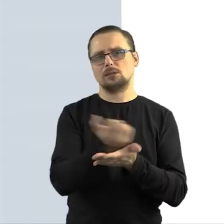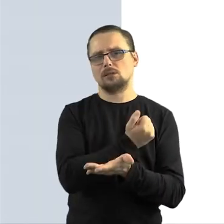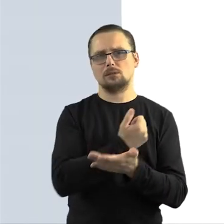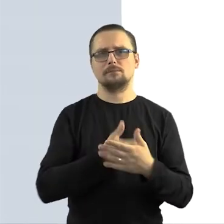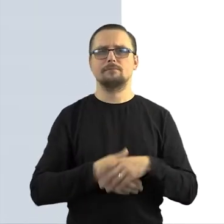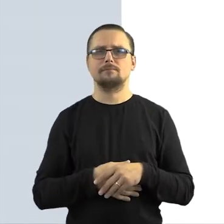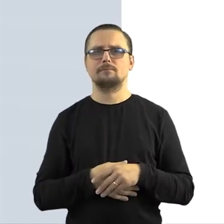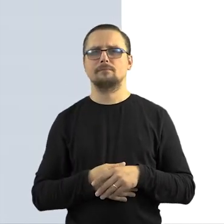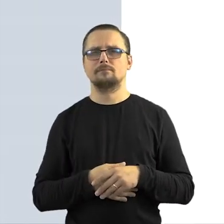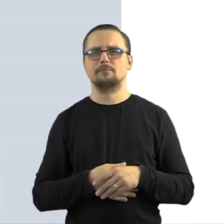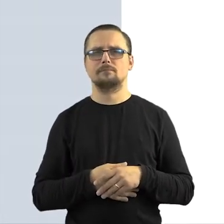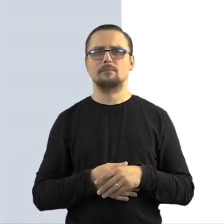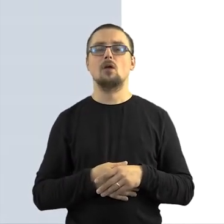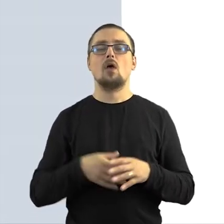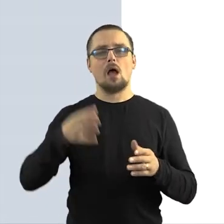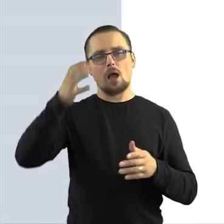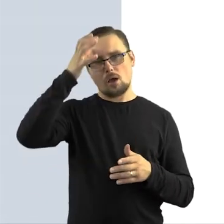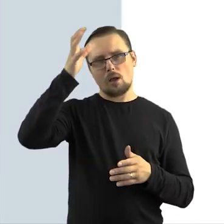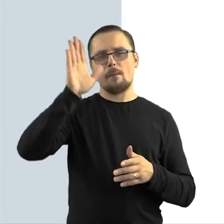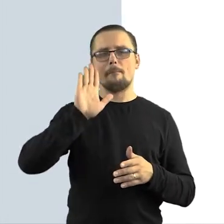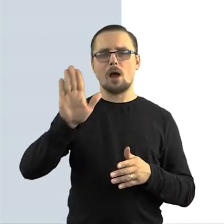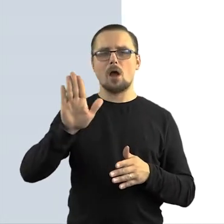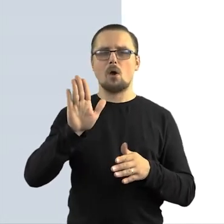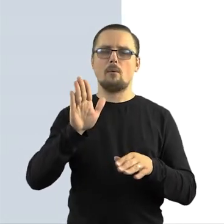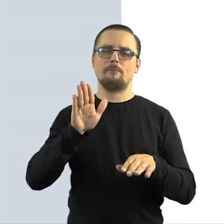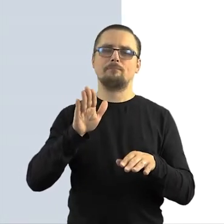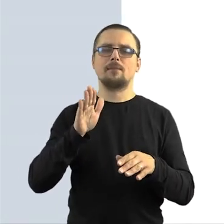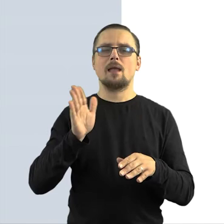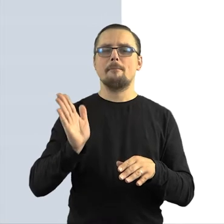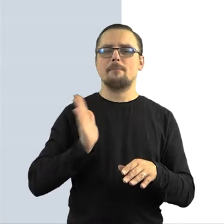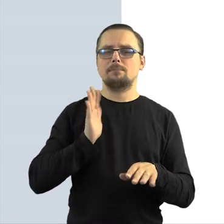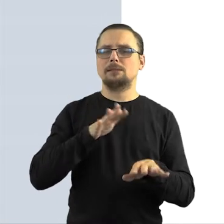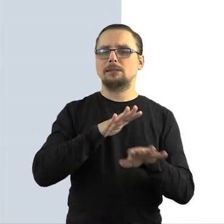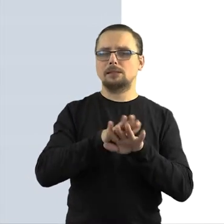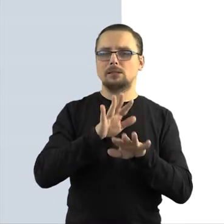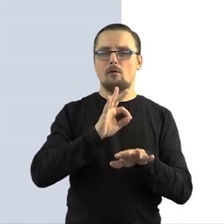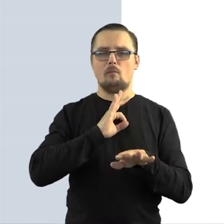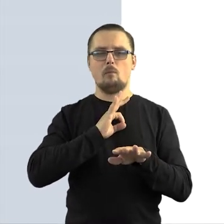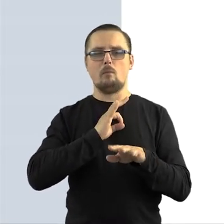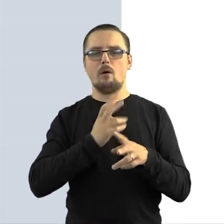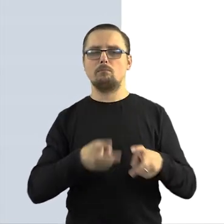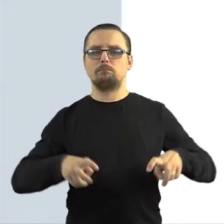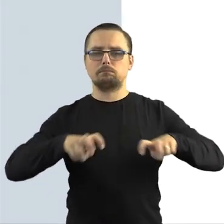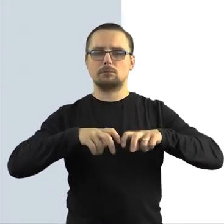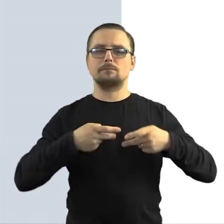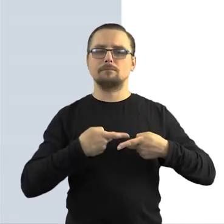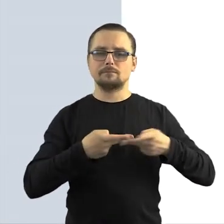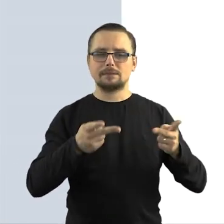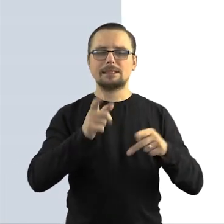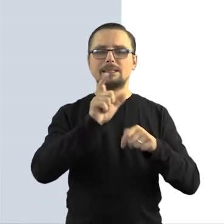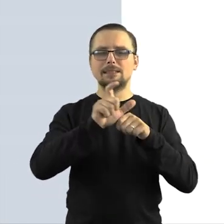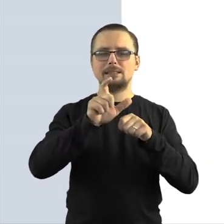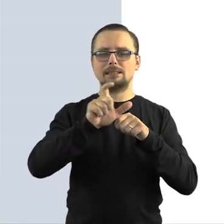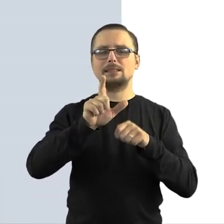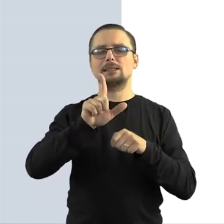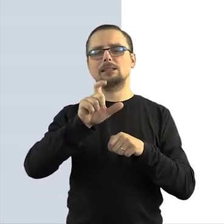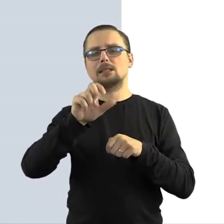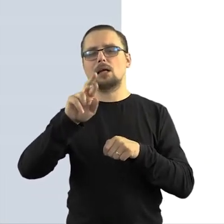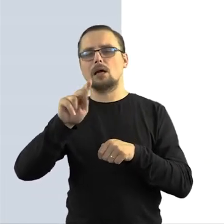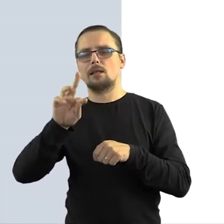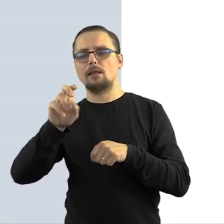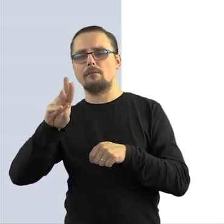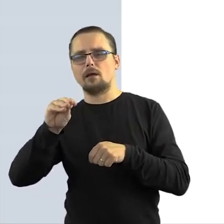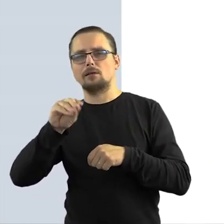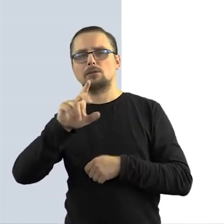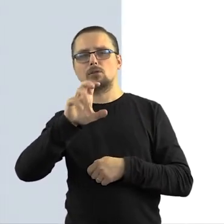wtedy zyskują bezpieczny mechanizm udostępniania swoich zasobów właśnie na licencjach Creative Commons, czyli w sposób taki, żeby